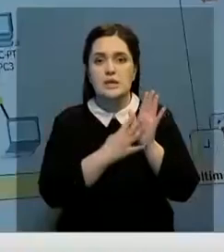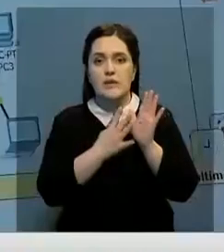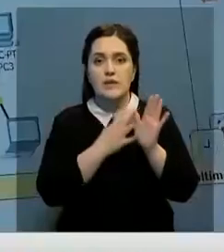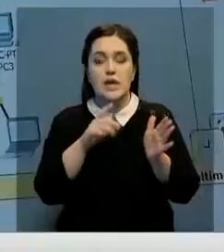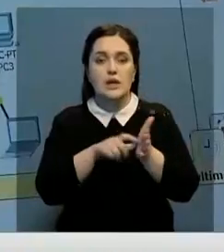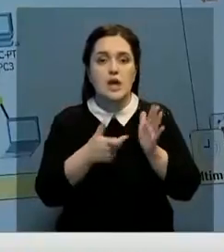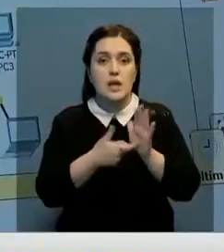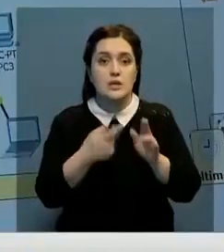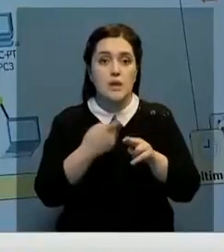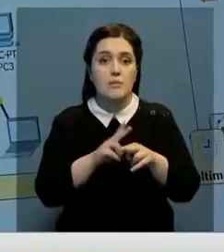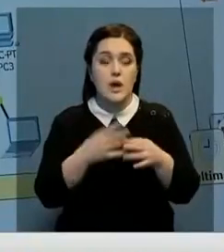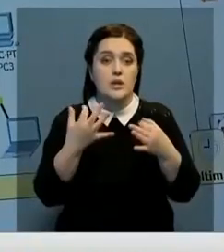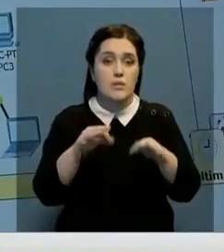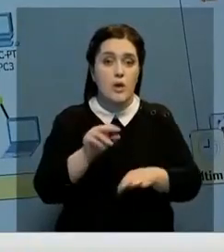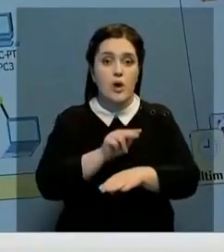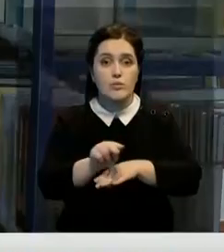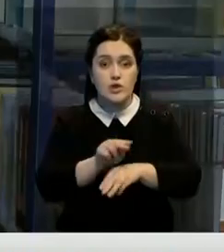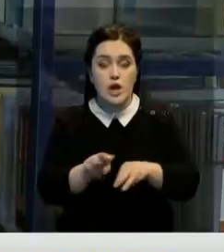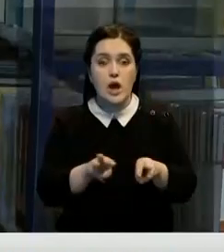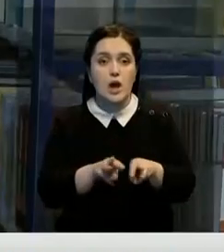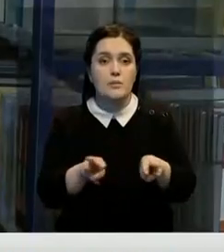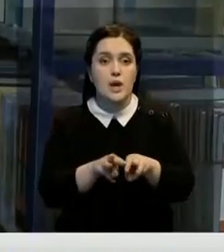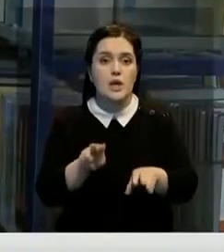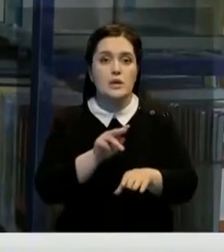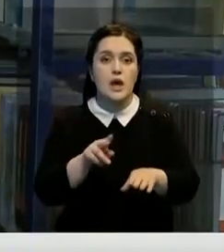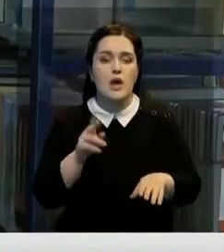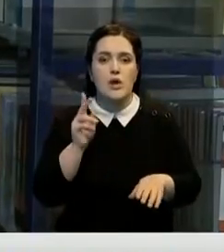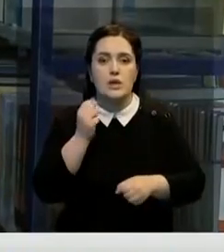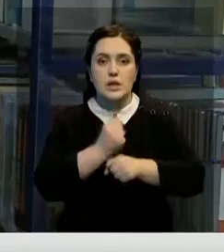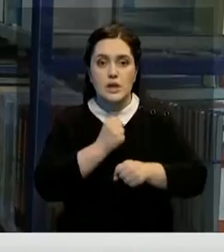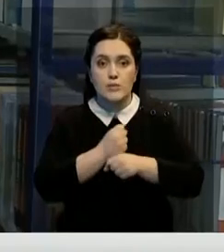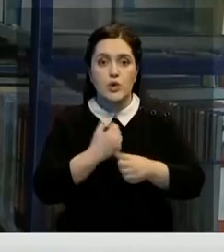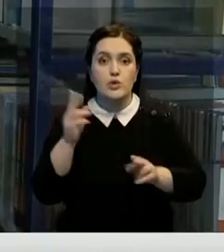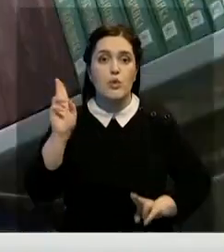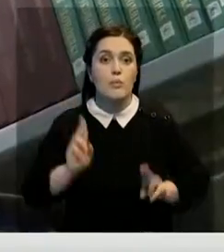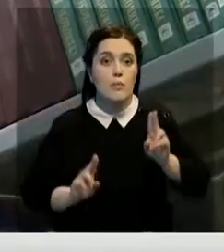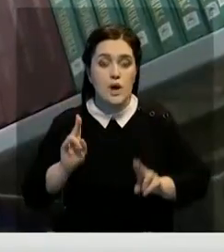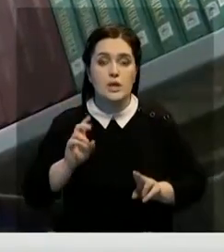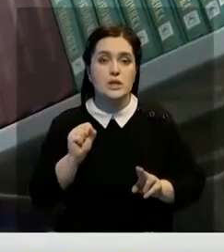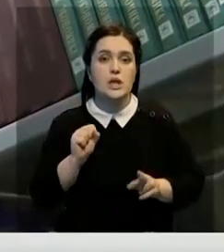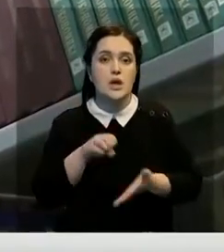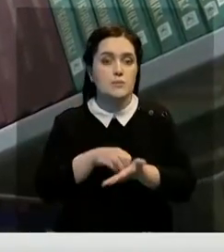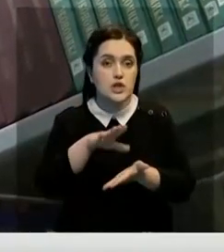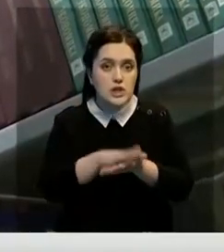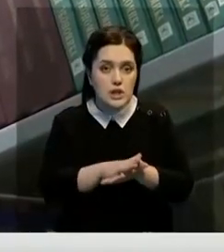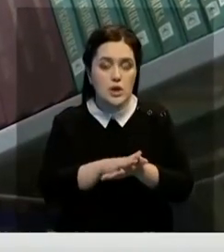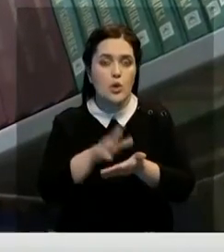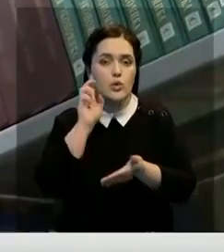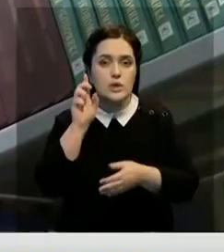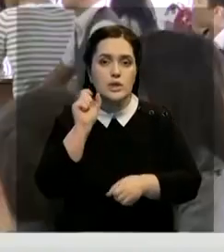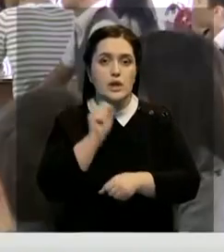классов. Кроме того, для обеспечения прозрачности и доступности обучения Министерством образования разработан новый механизм размещения